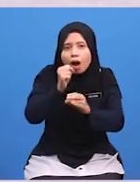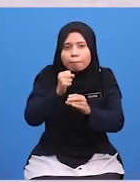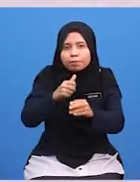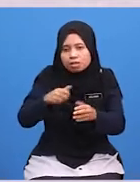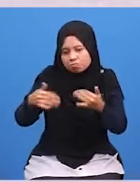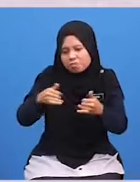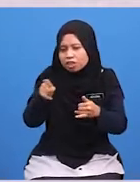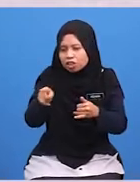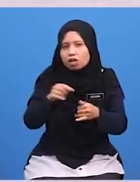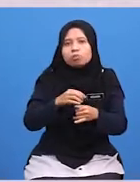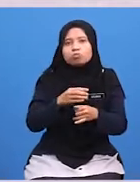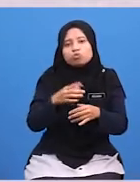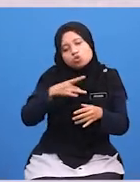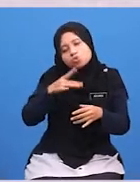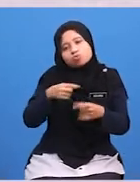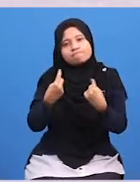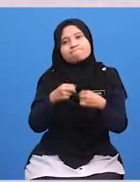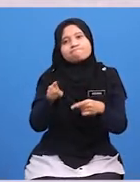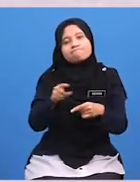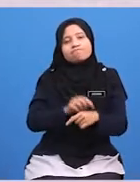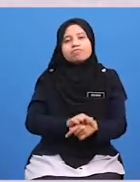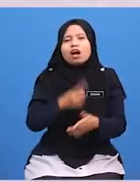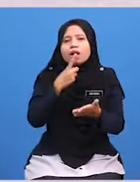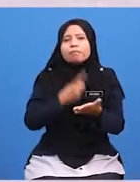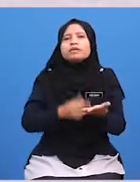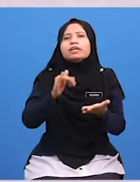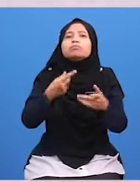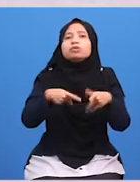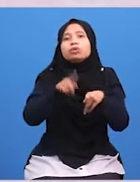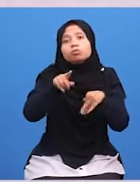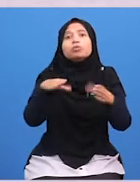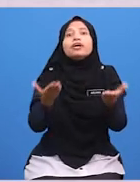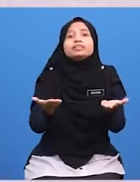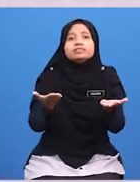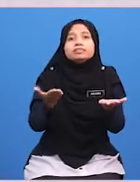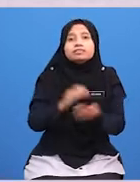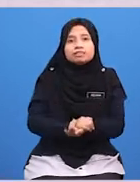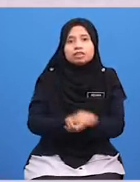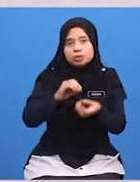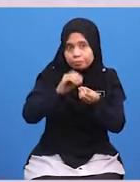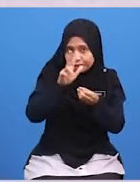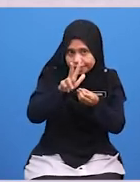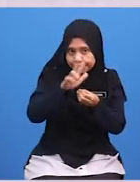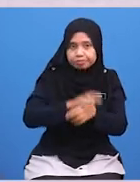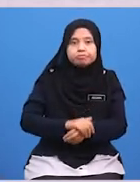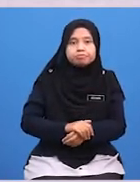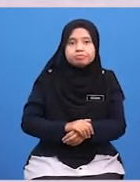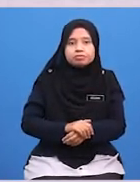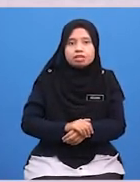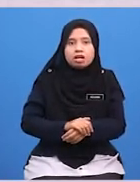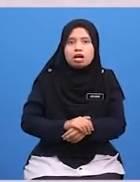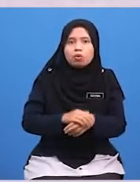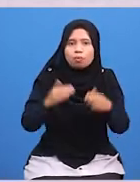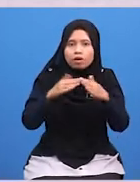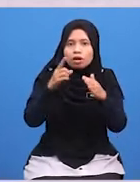Alat Permainan Kamu Sesuka Hati Apakah Tindakan Kamu Dan Yang Ketiga Rumah